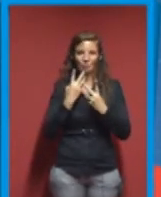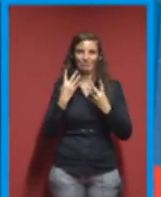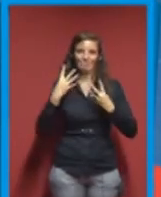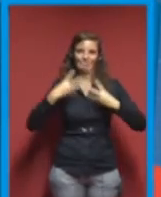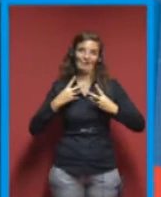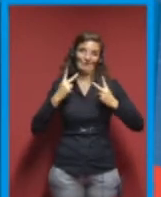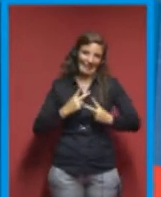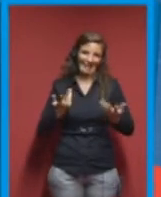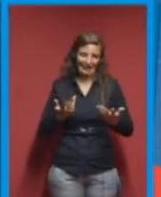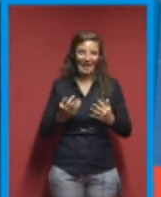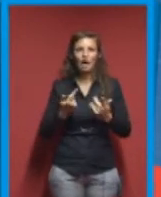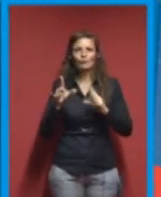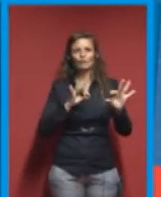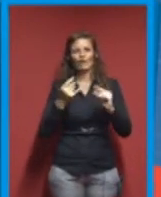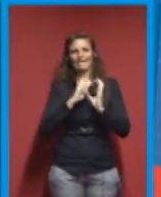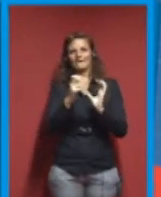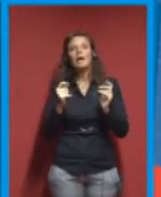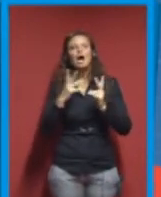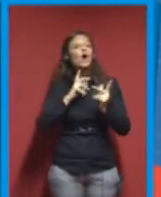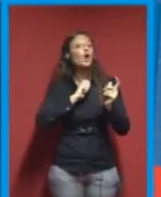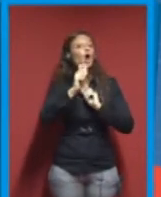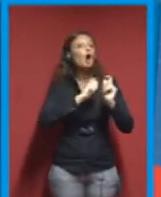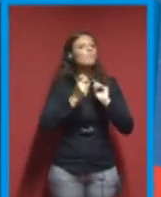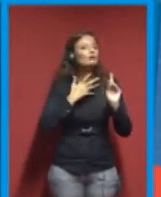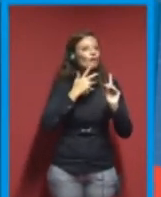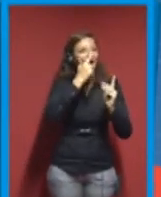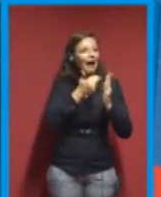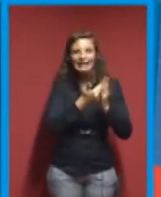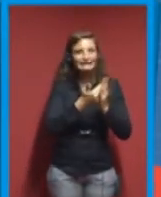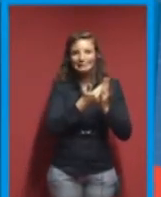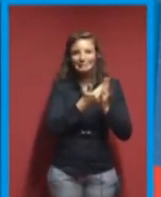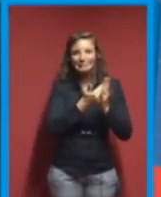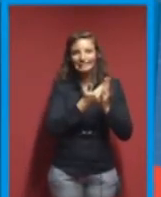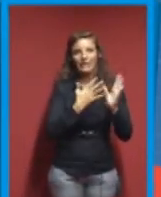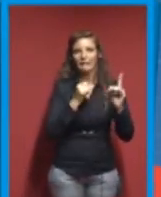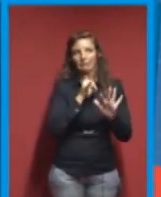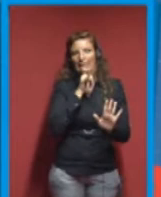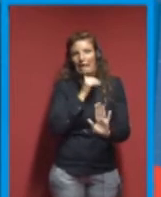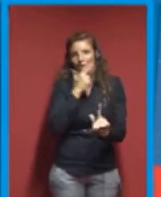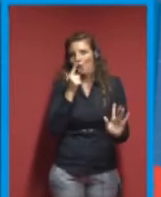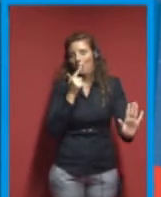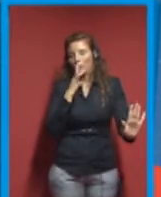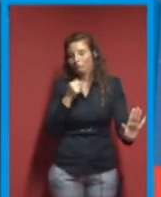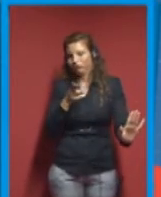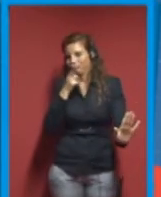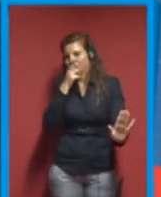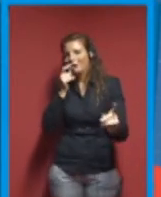Non esisteva una soluzione commerciale che potesse andare per noi, erano troppo costose queste macchine.